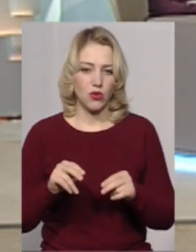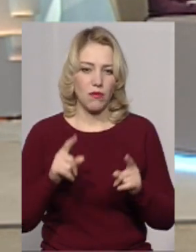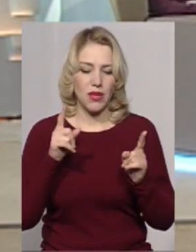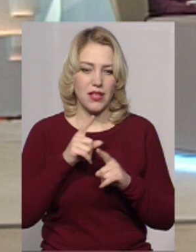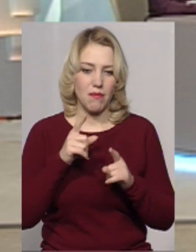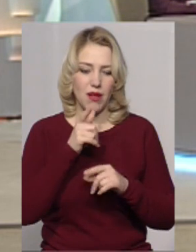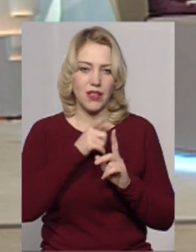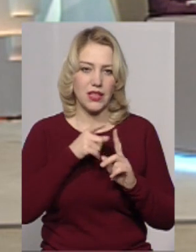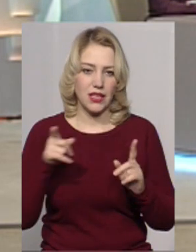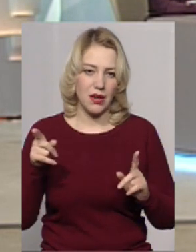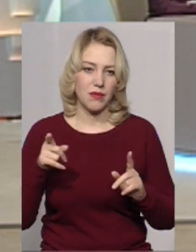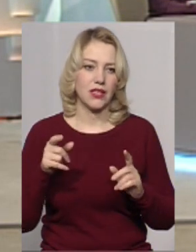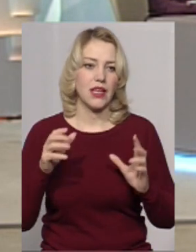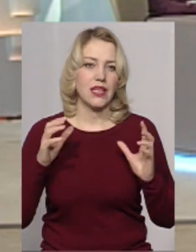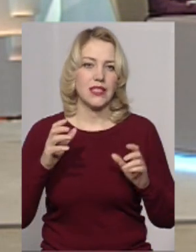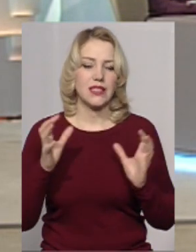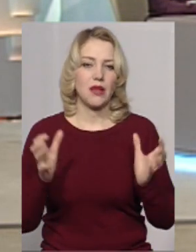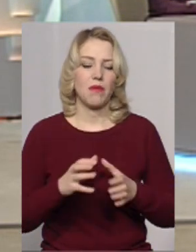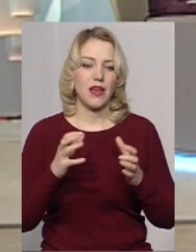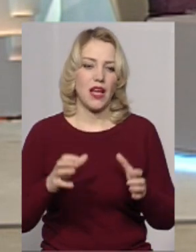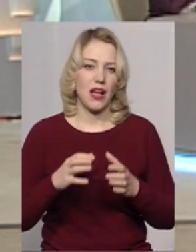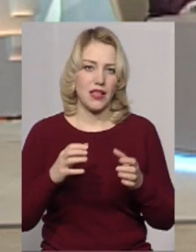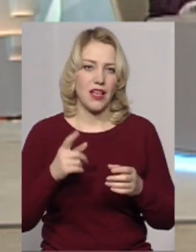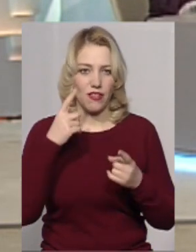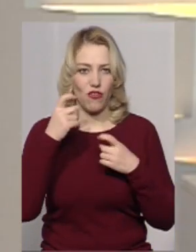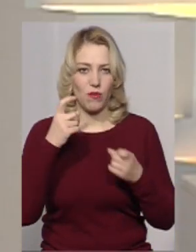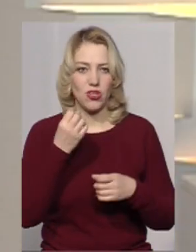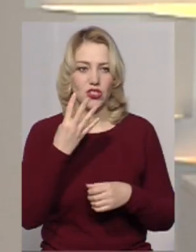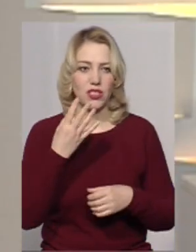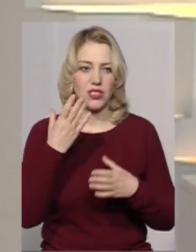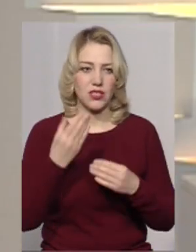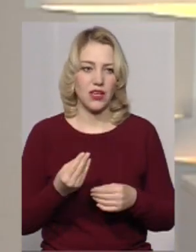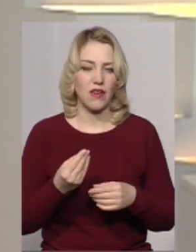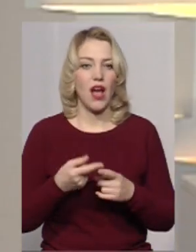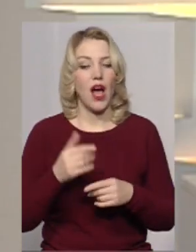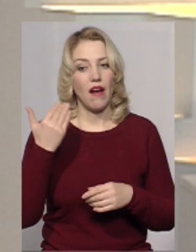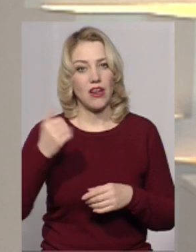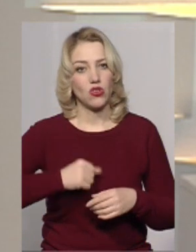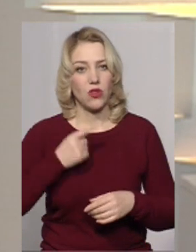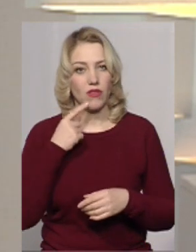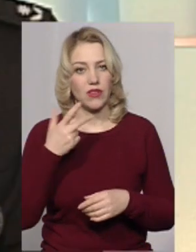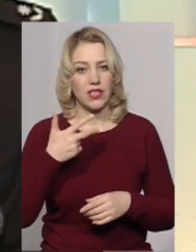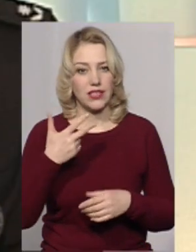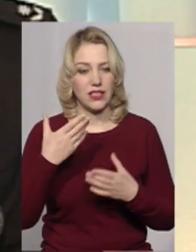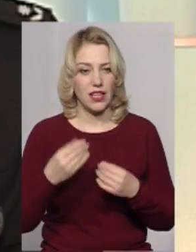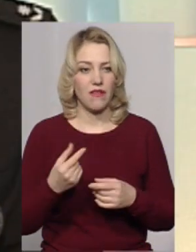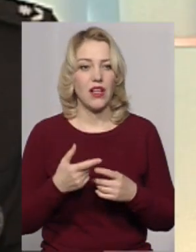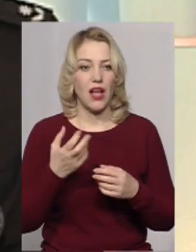інформації до 14 днів календарних. Ваш колега казав навіть про 30. Але, так,